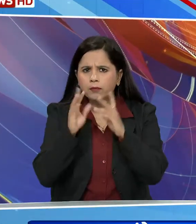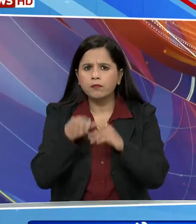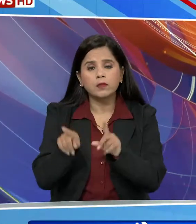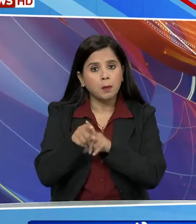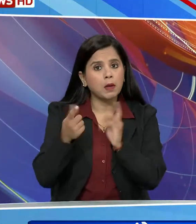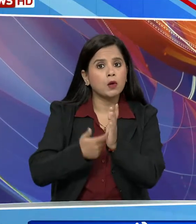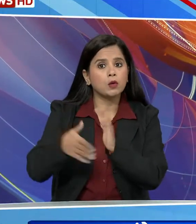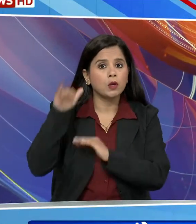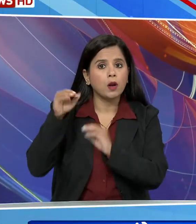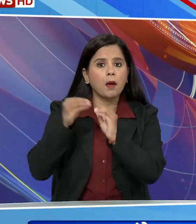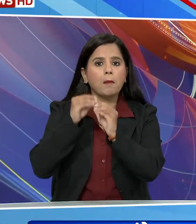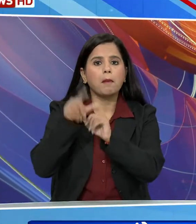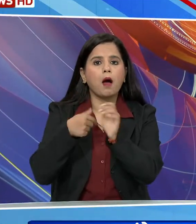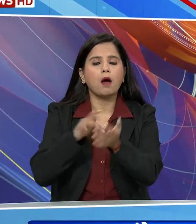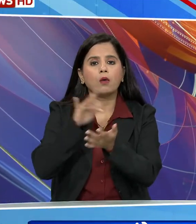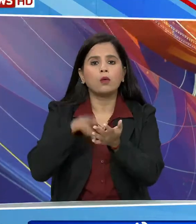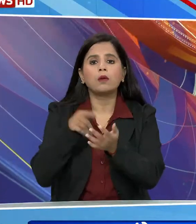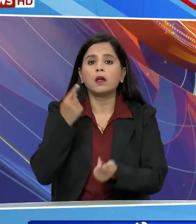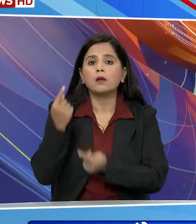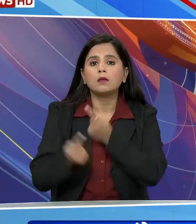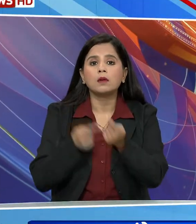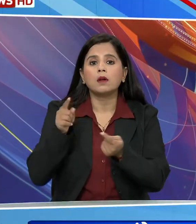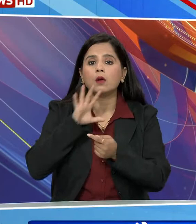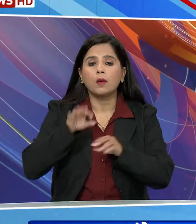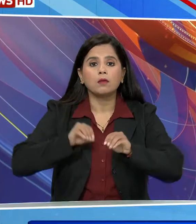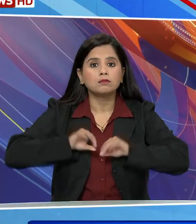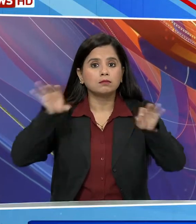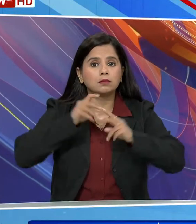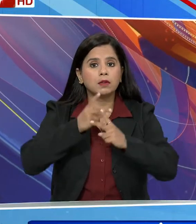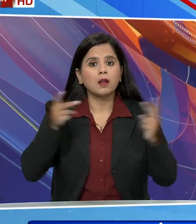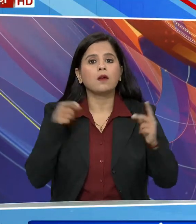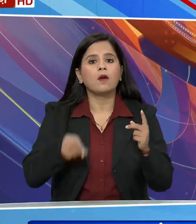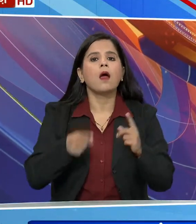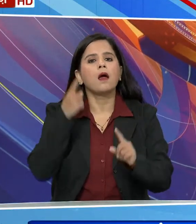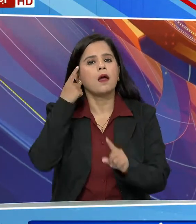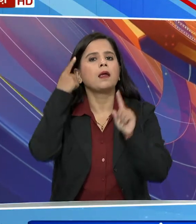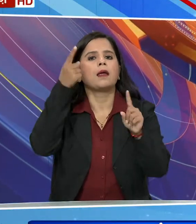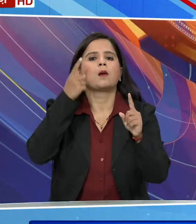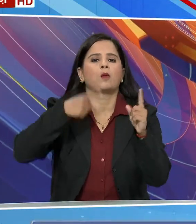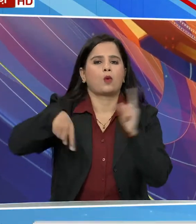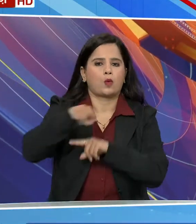बारा से पार्टी के अधिकारिक चुनाव अभ्यान की भी शुरुवात करेंगे